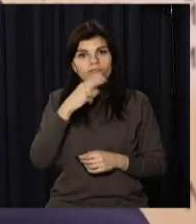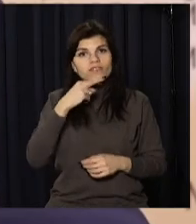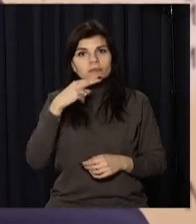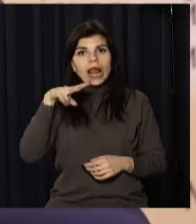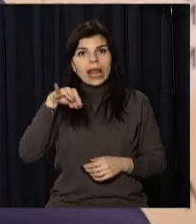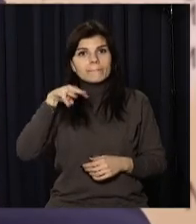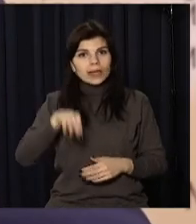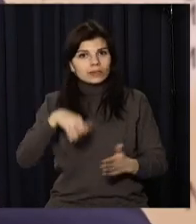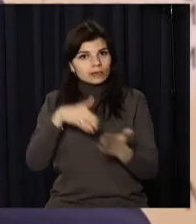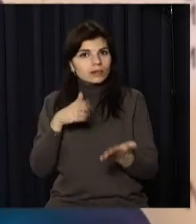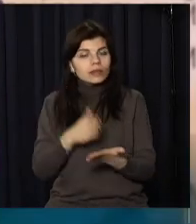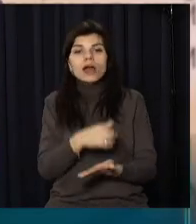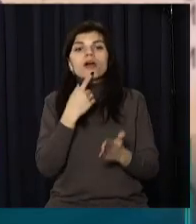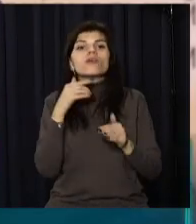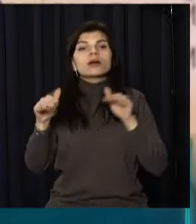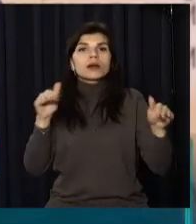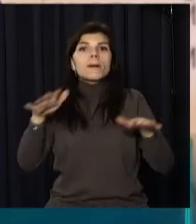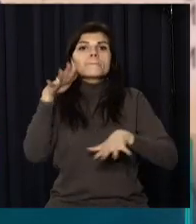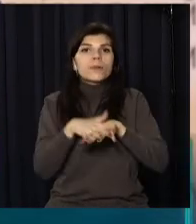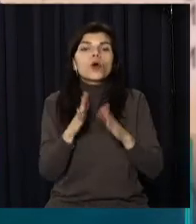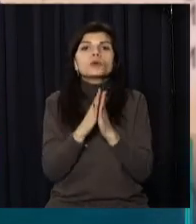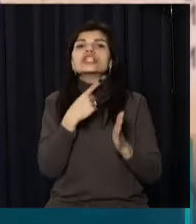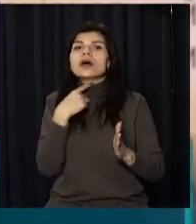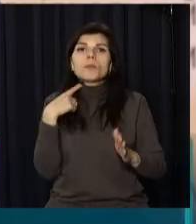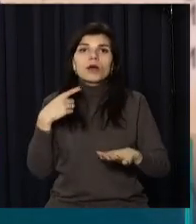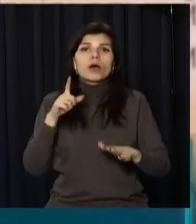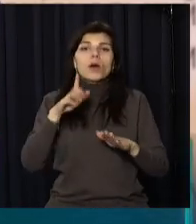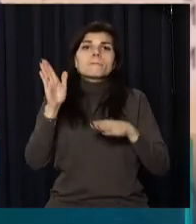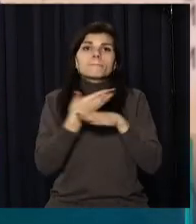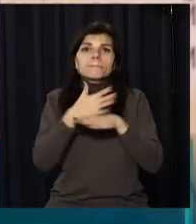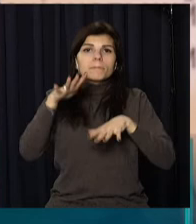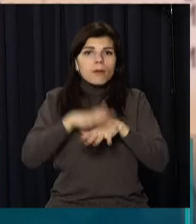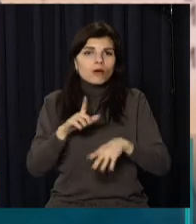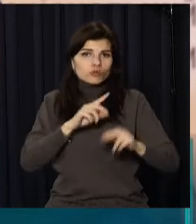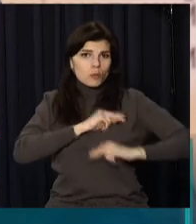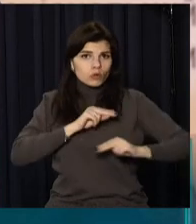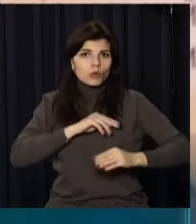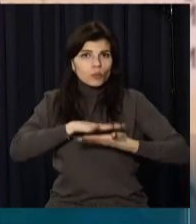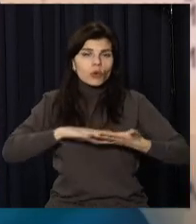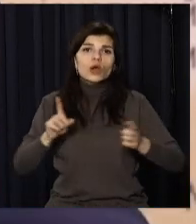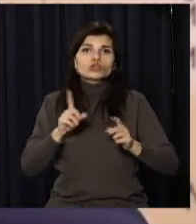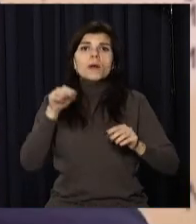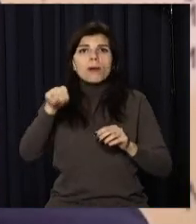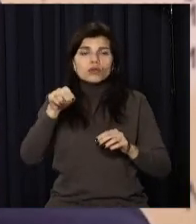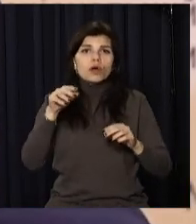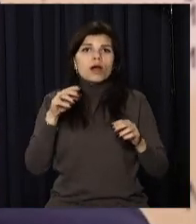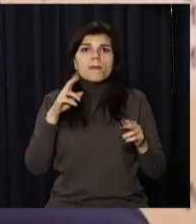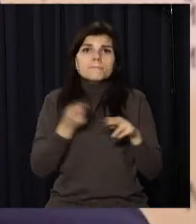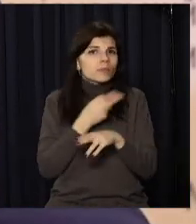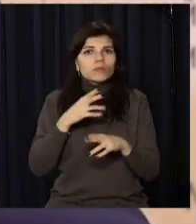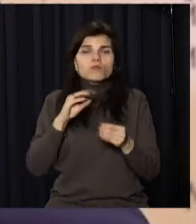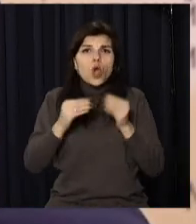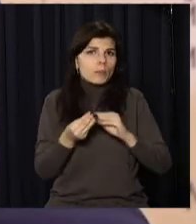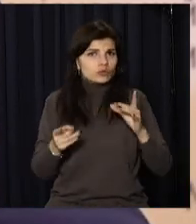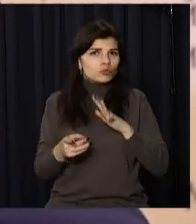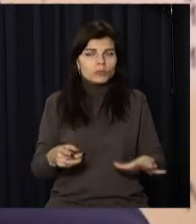Закликаю банківську спільноту забезпечити роботу банківських відділень без перешкодного доступу до банкоматів, сейфів,